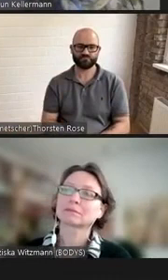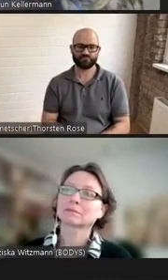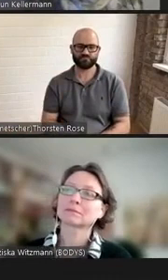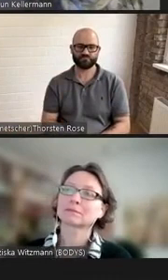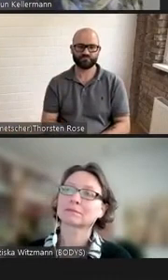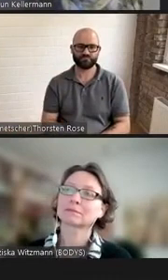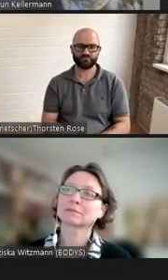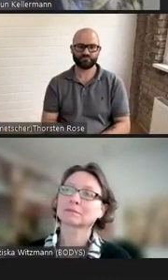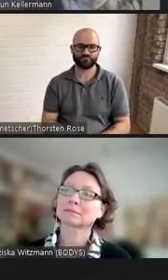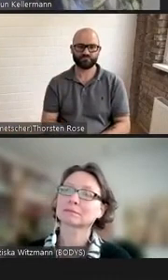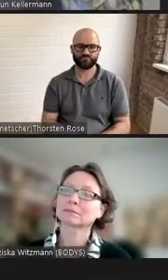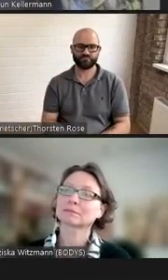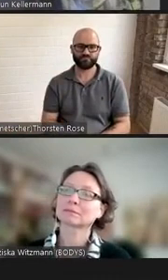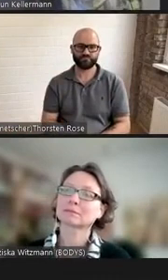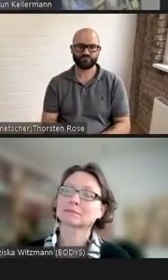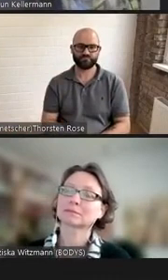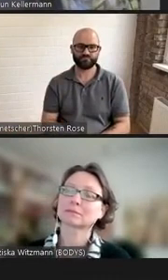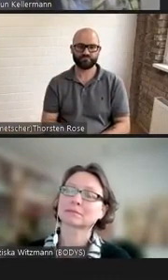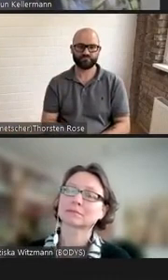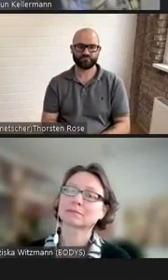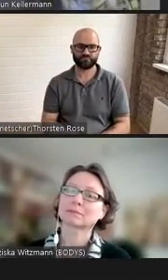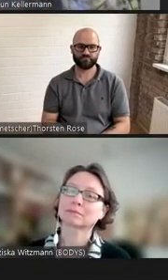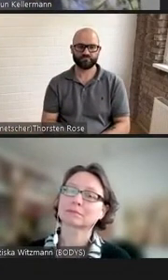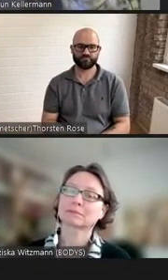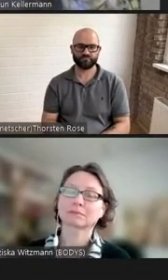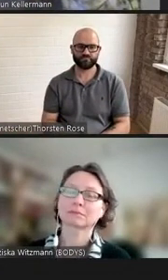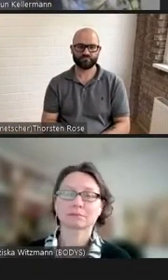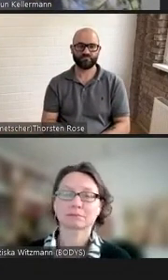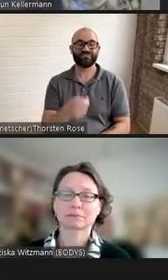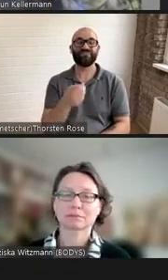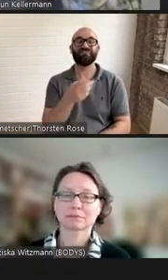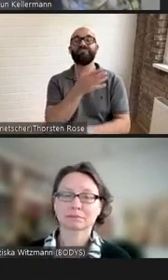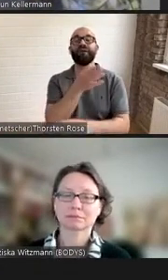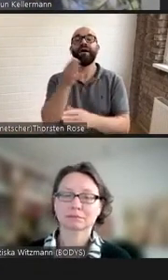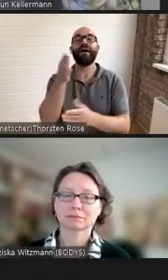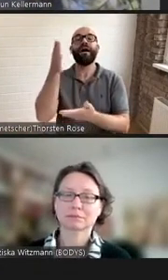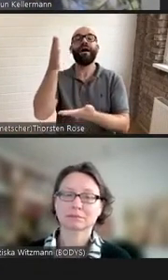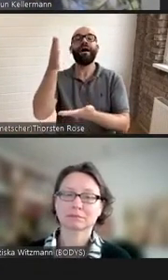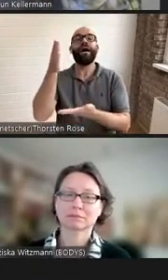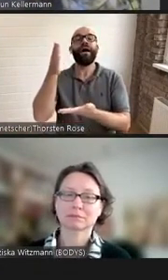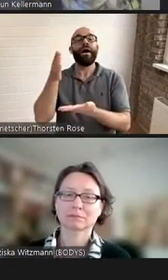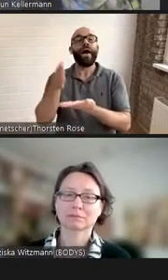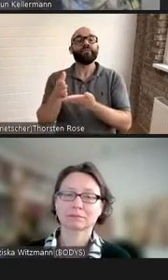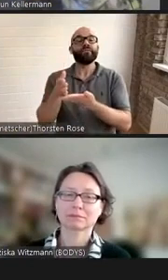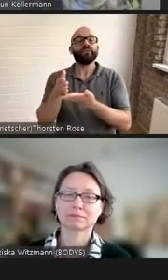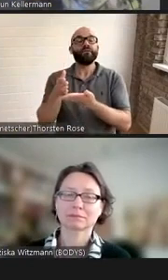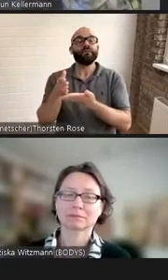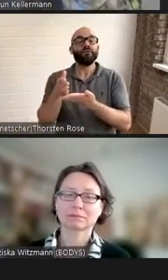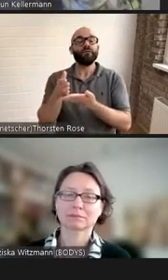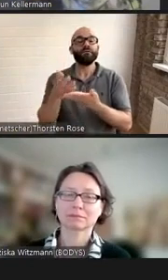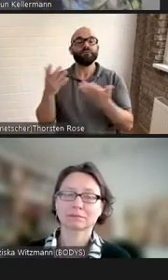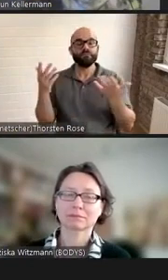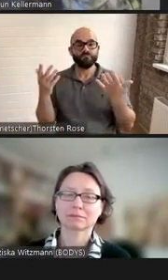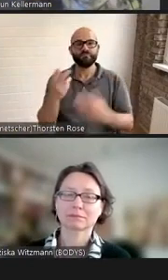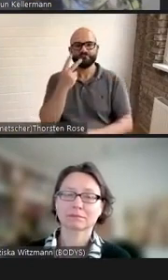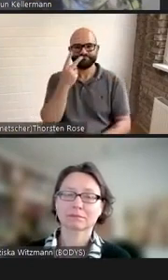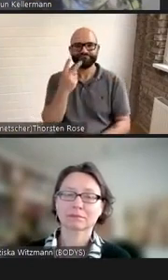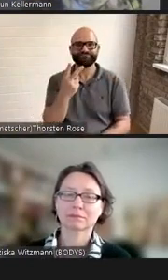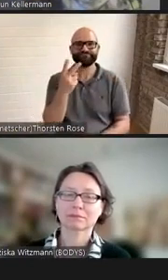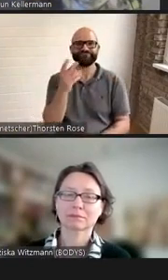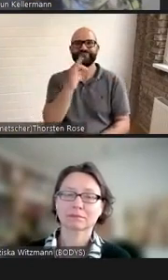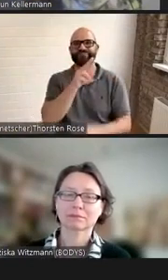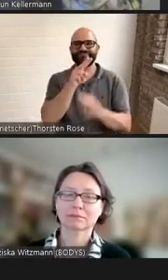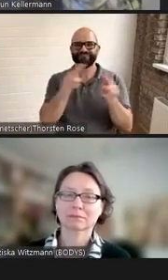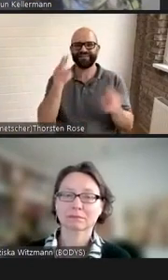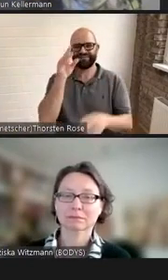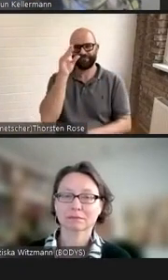viele Mann am Ende jedoch nicht als funktionsfähig sondern als